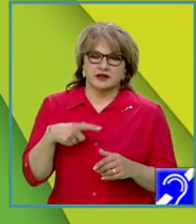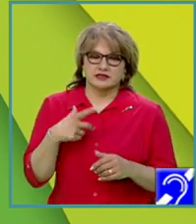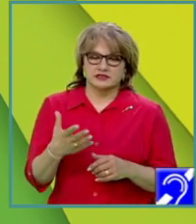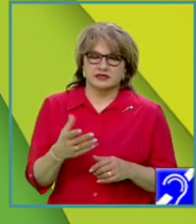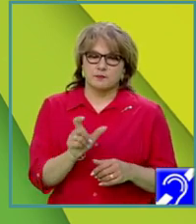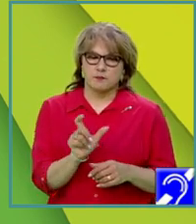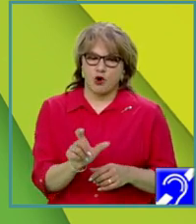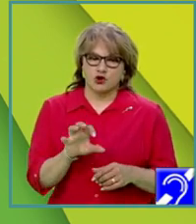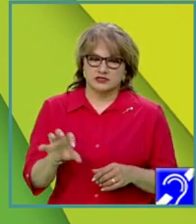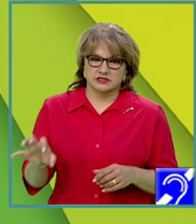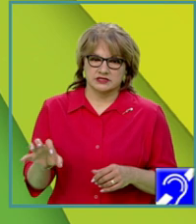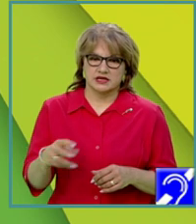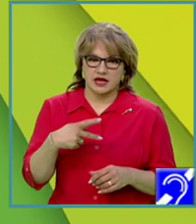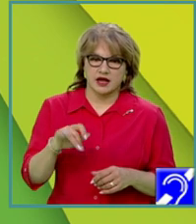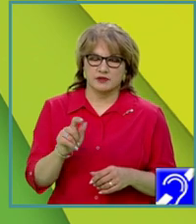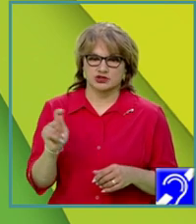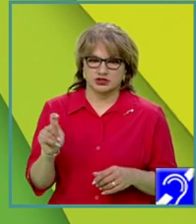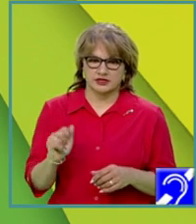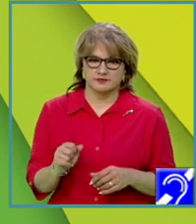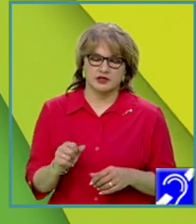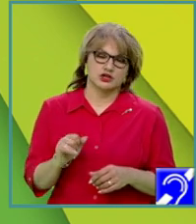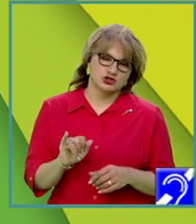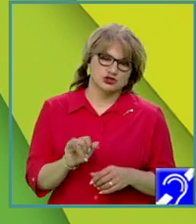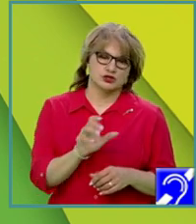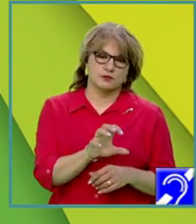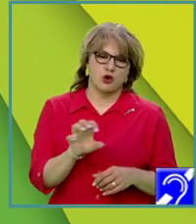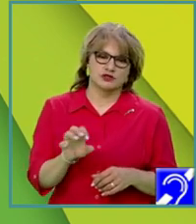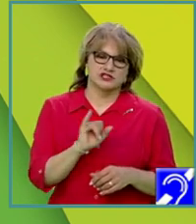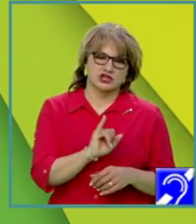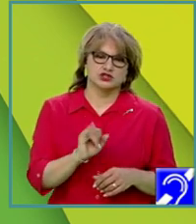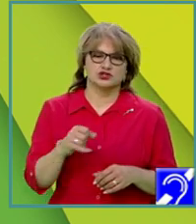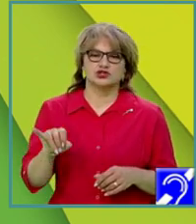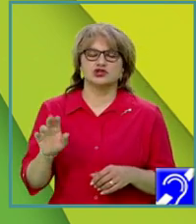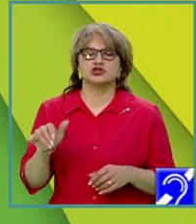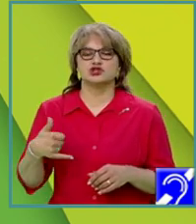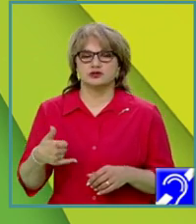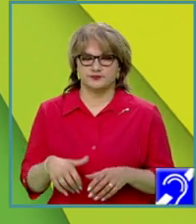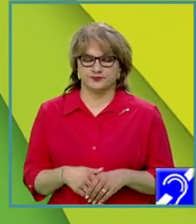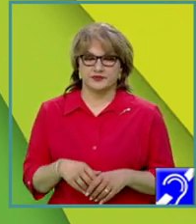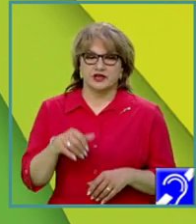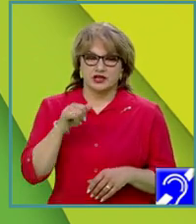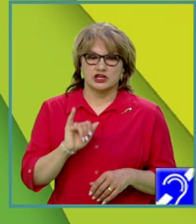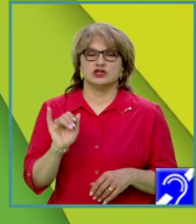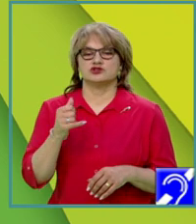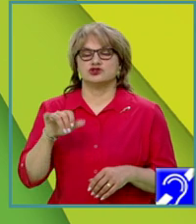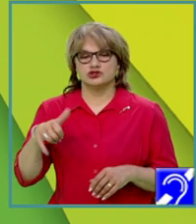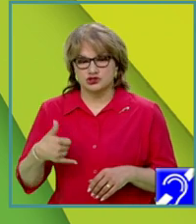între pozițiile k și t și între pozițiile i și j. i și j este mai mic sau egal decât